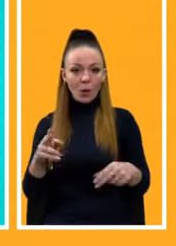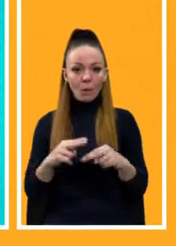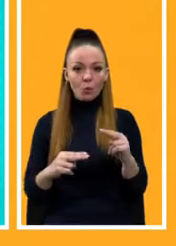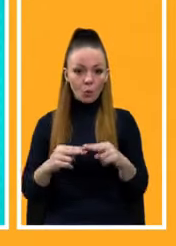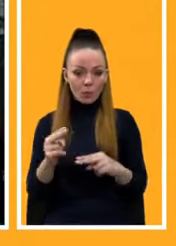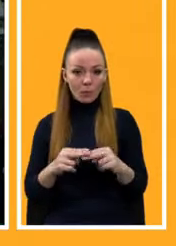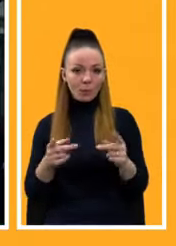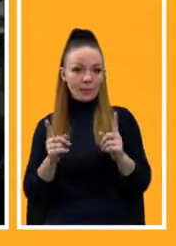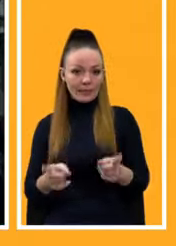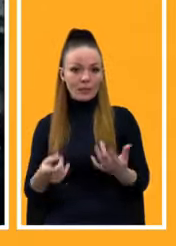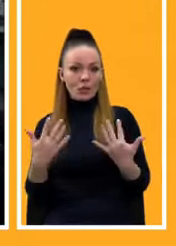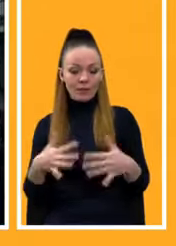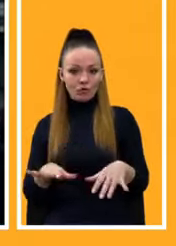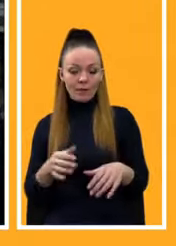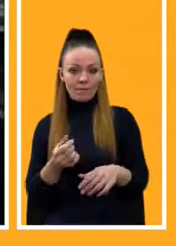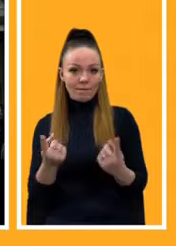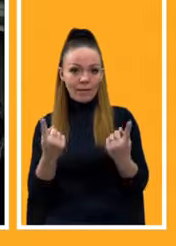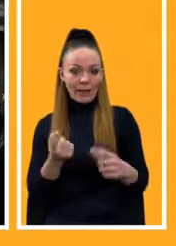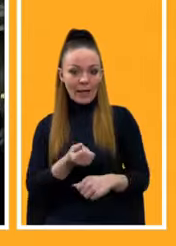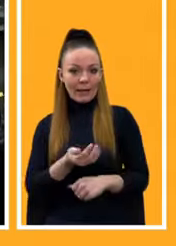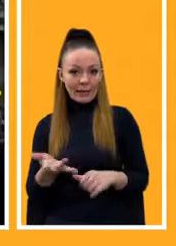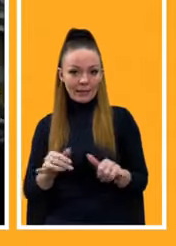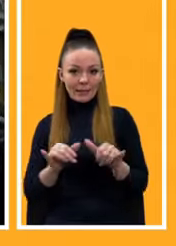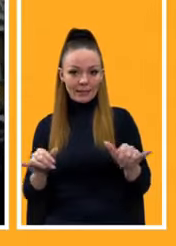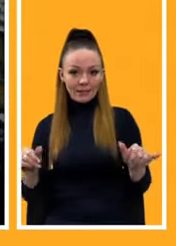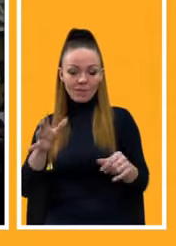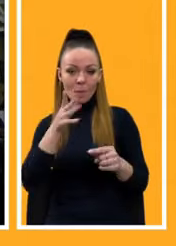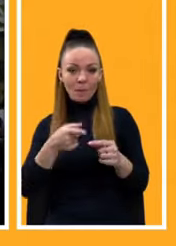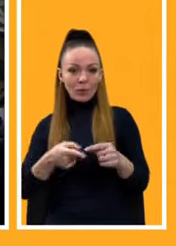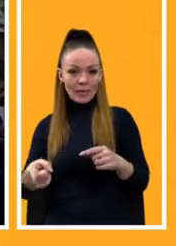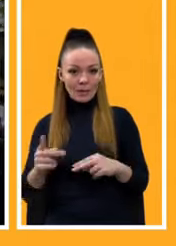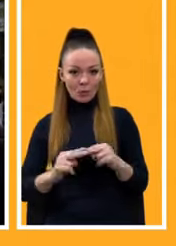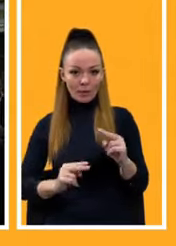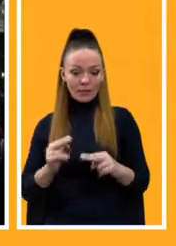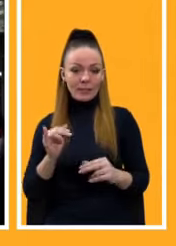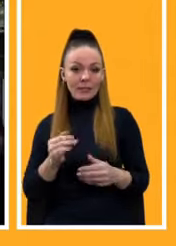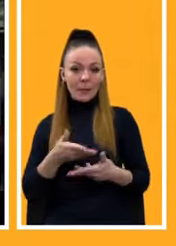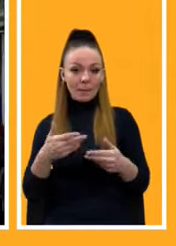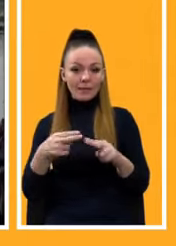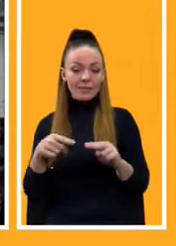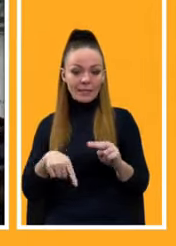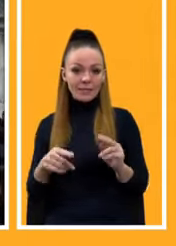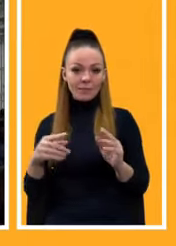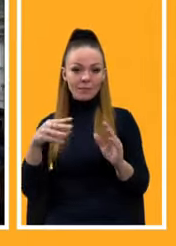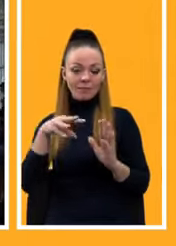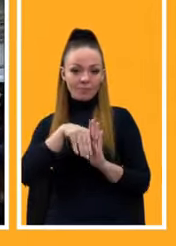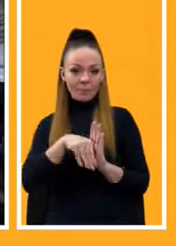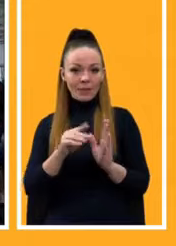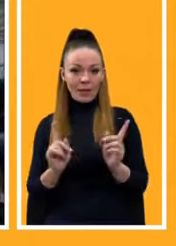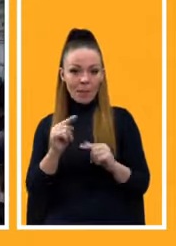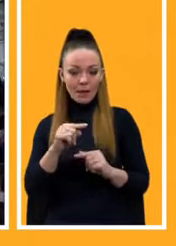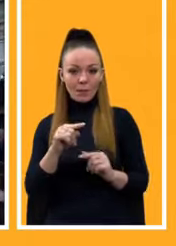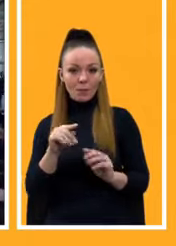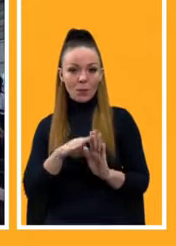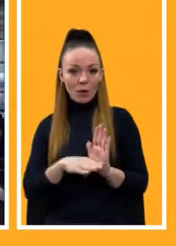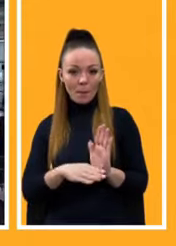їх дійсно вже велика кількість в процесі будівництва. І ми в цих рамках, в рамках цієї програми робимо